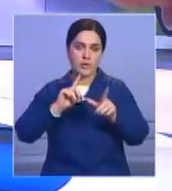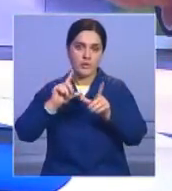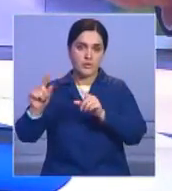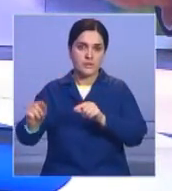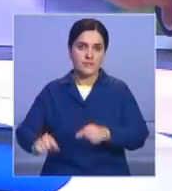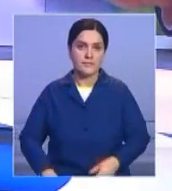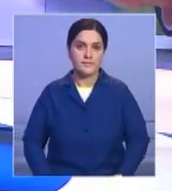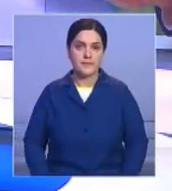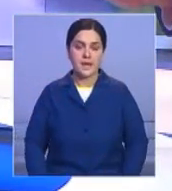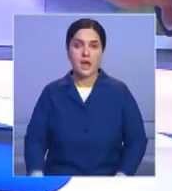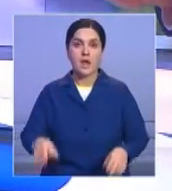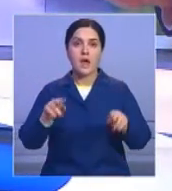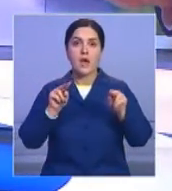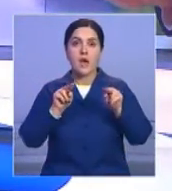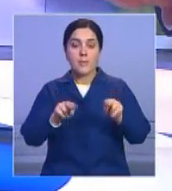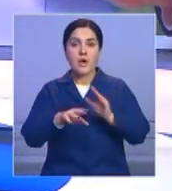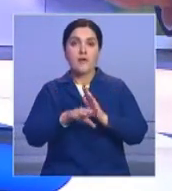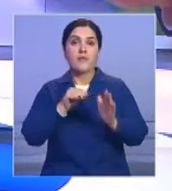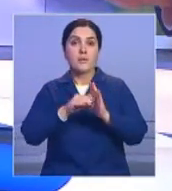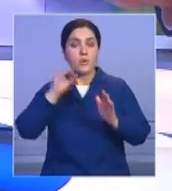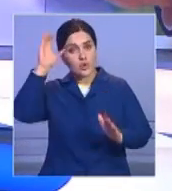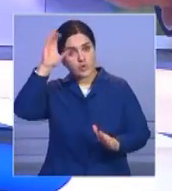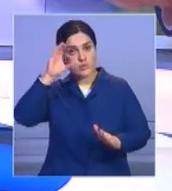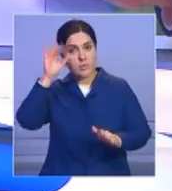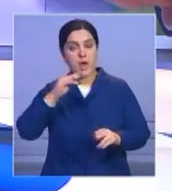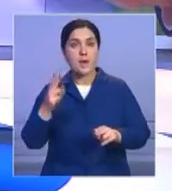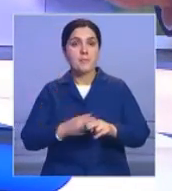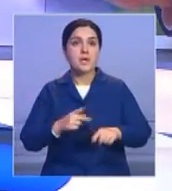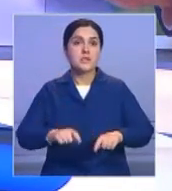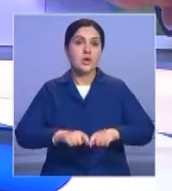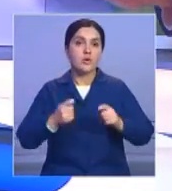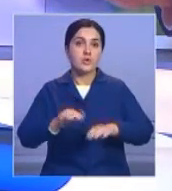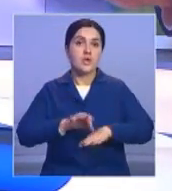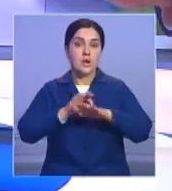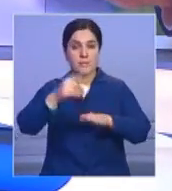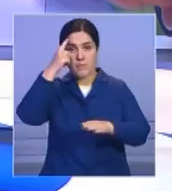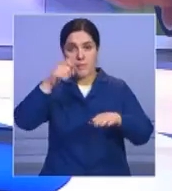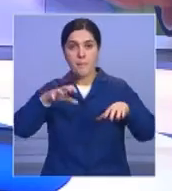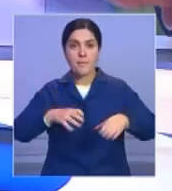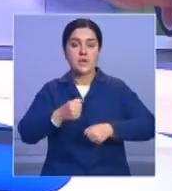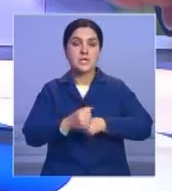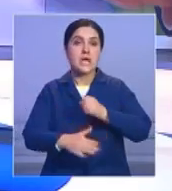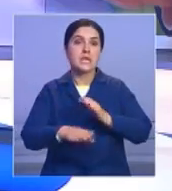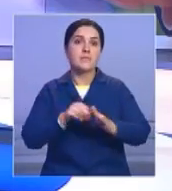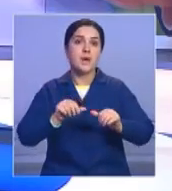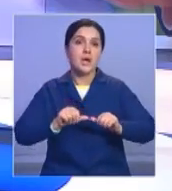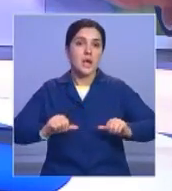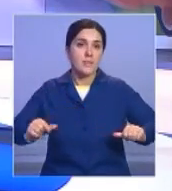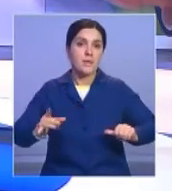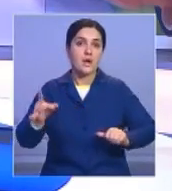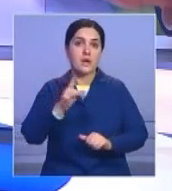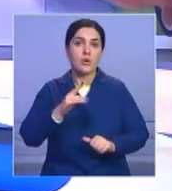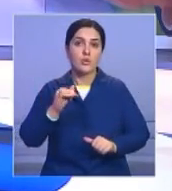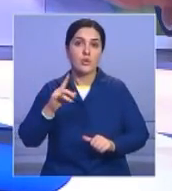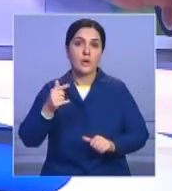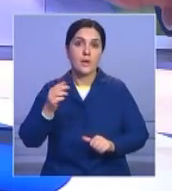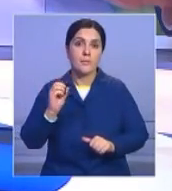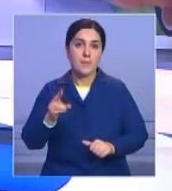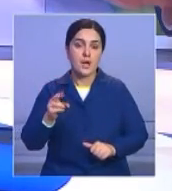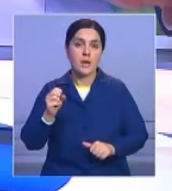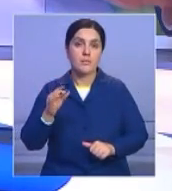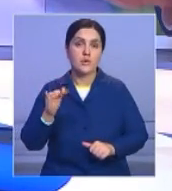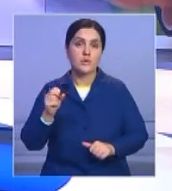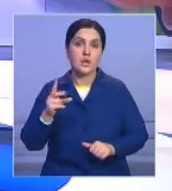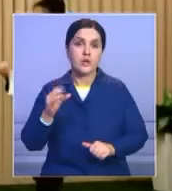Президентские выборы в Узбекистане проходят без нарушений. Об этом сообщил председатель Центральной избирательной комиссии Республики Мирзаулукбек